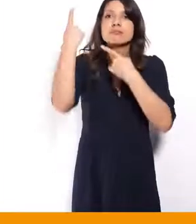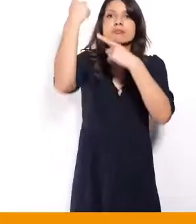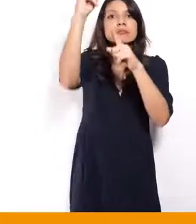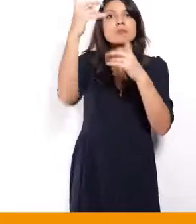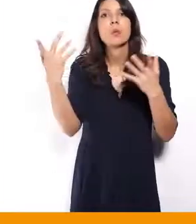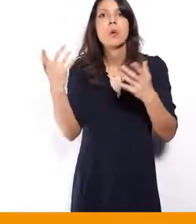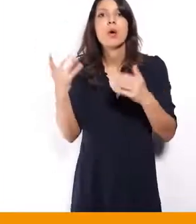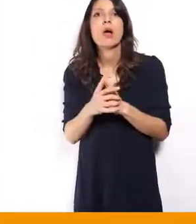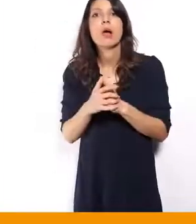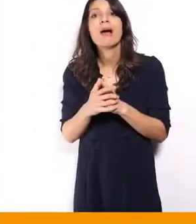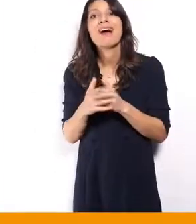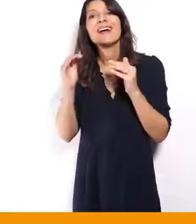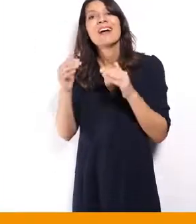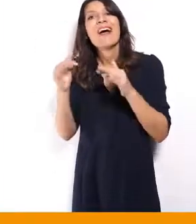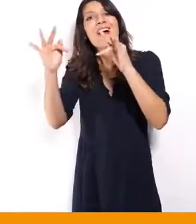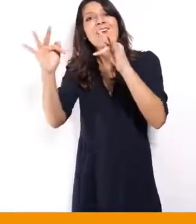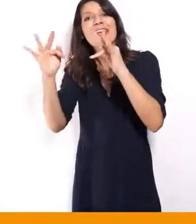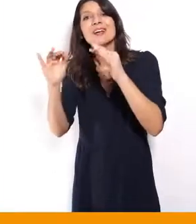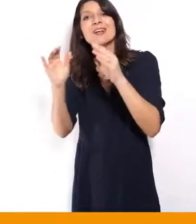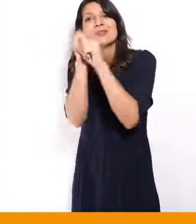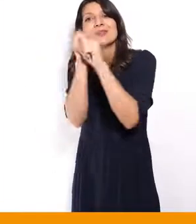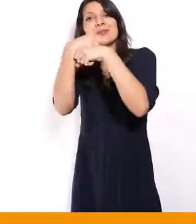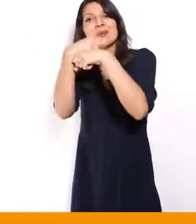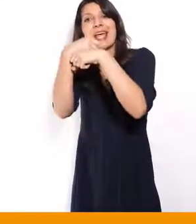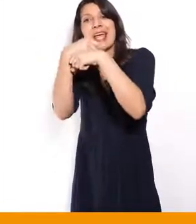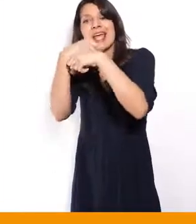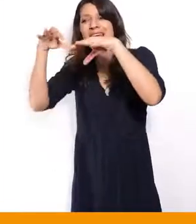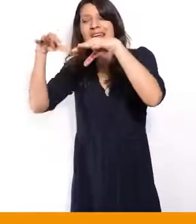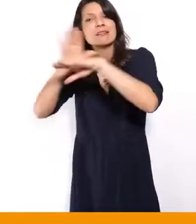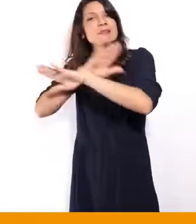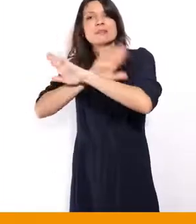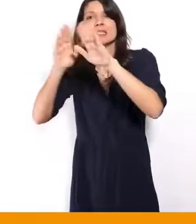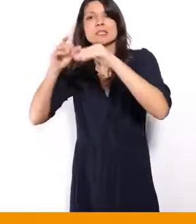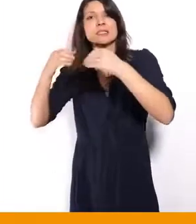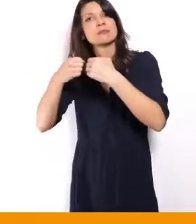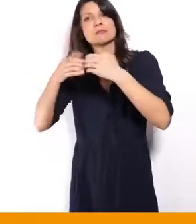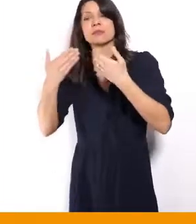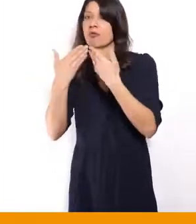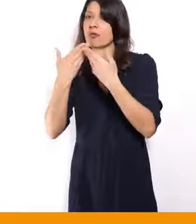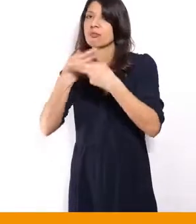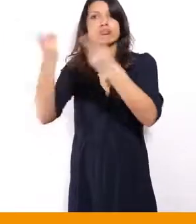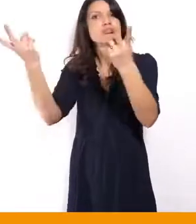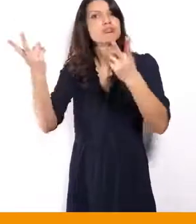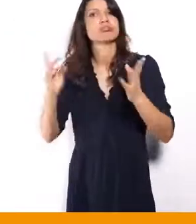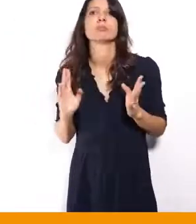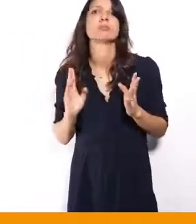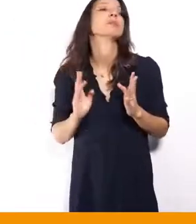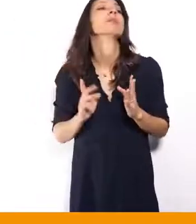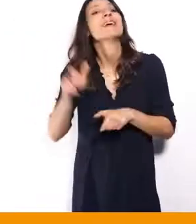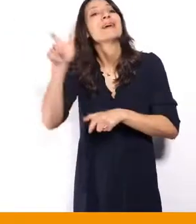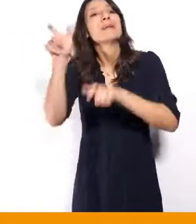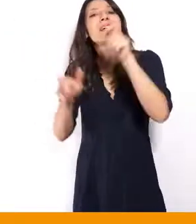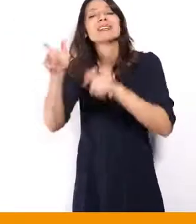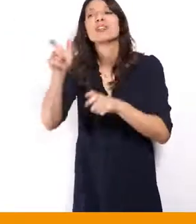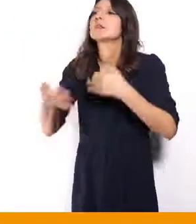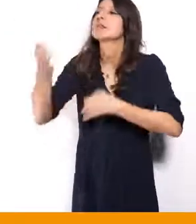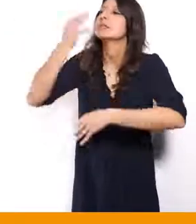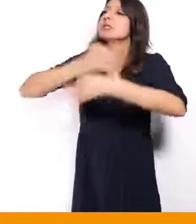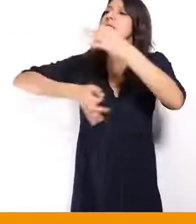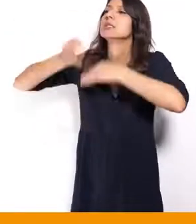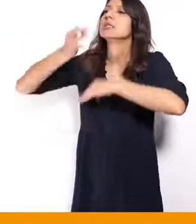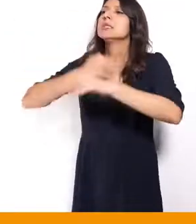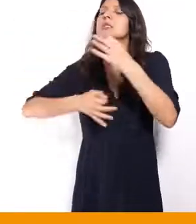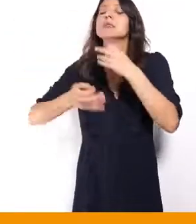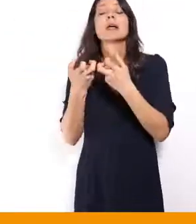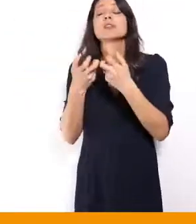secret des affaires. C'est-à-dire que je pense qu'on ne doit pas croire sur parole aujourd'hui les grands groupes,